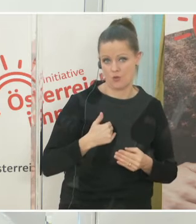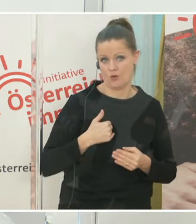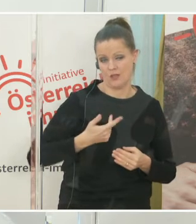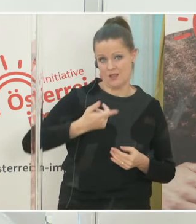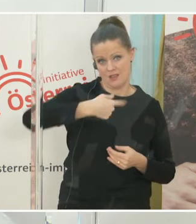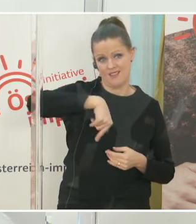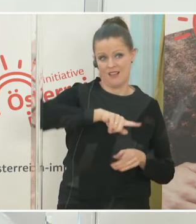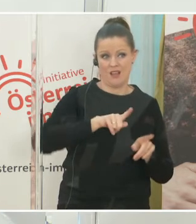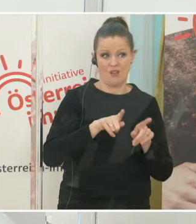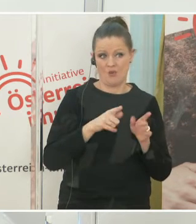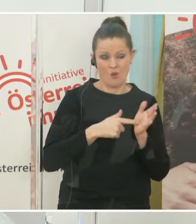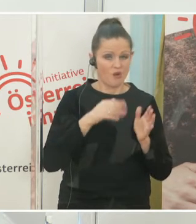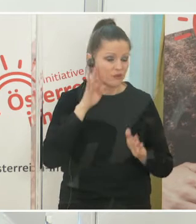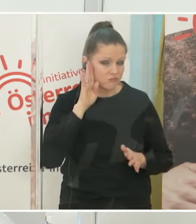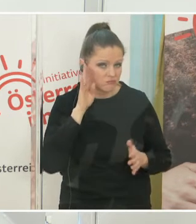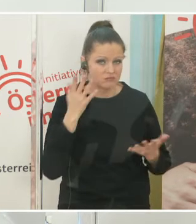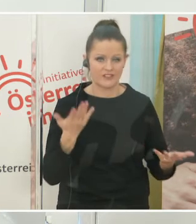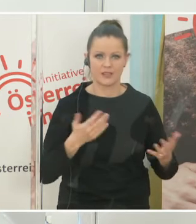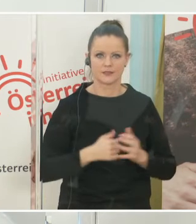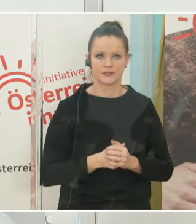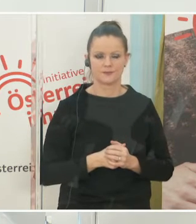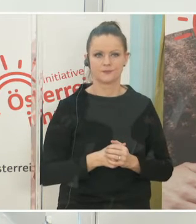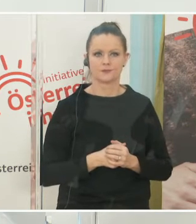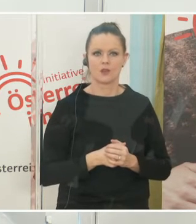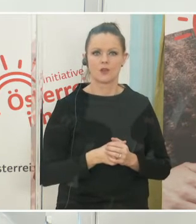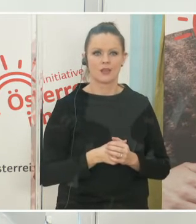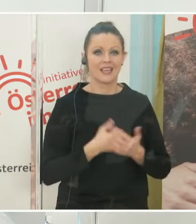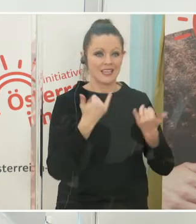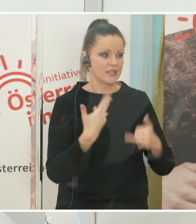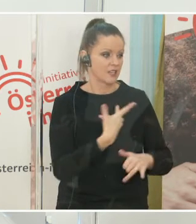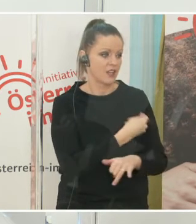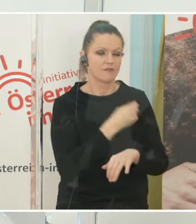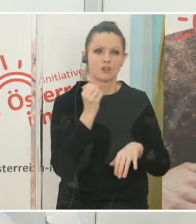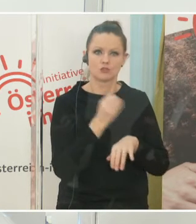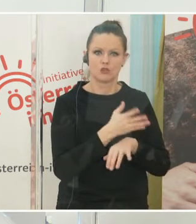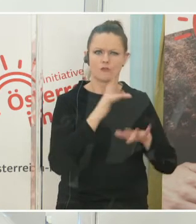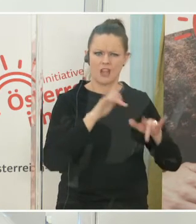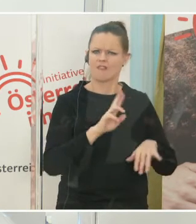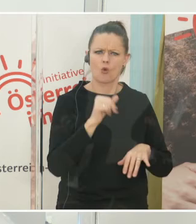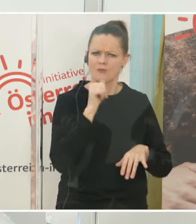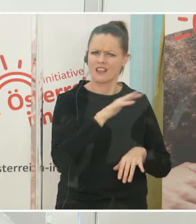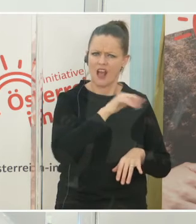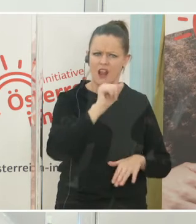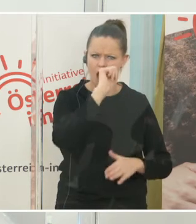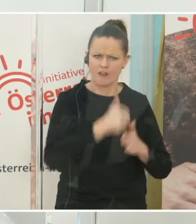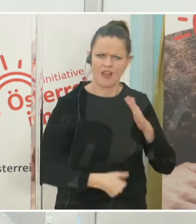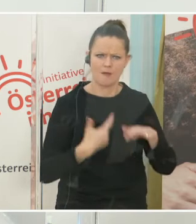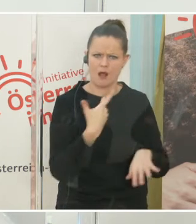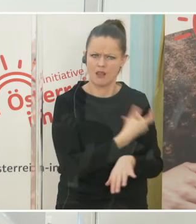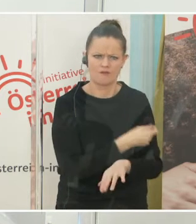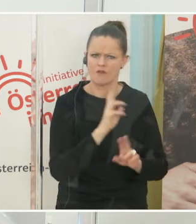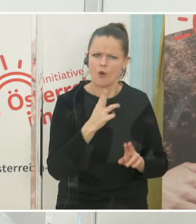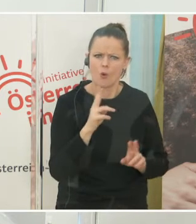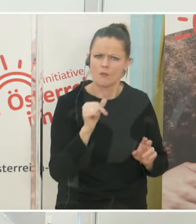an uns viel herangetragen, ist, gut, wenn jetzt der Impfstoff da ist, wieso können nicht alle auf einmal geimpft werden. Hier